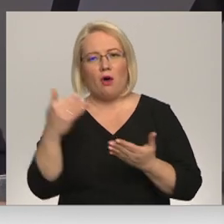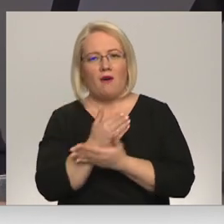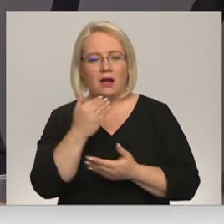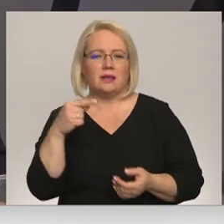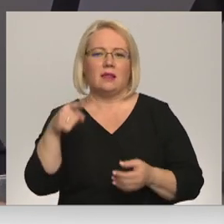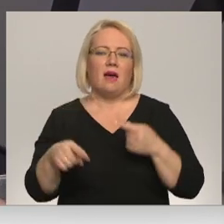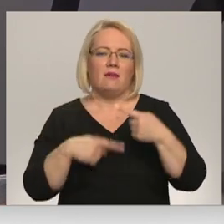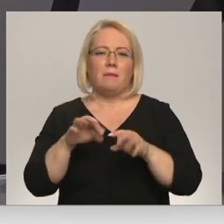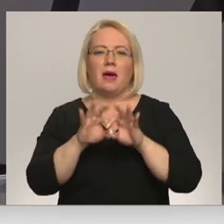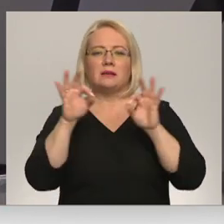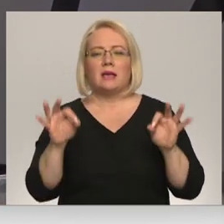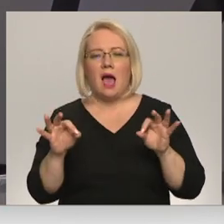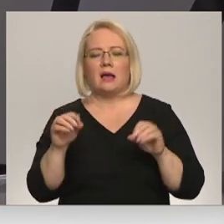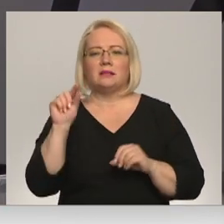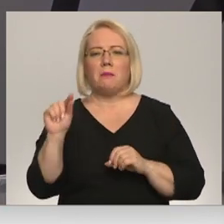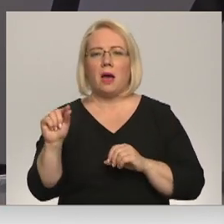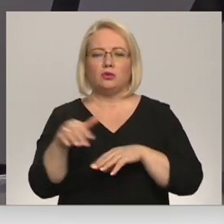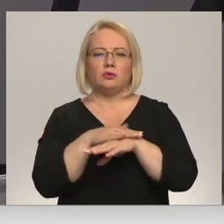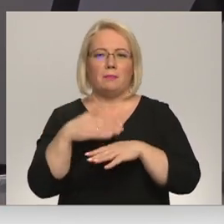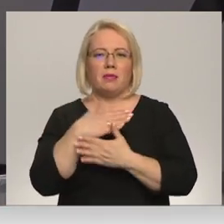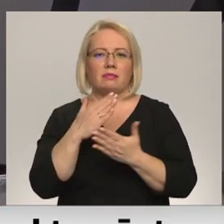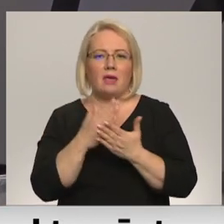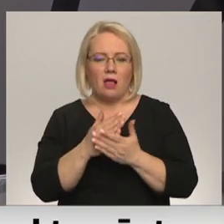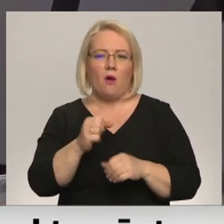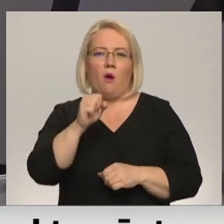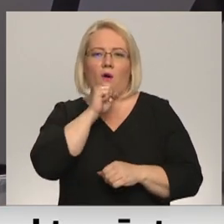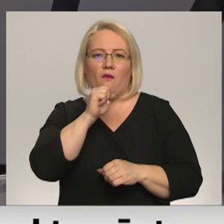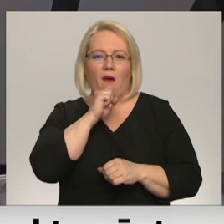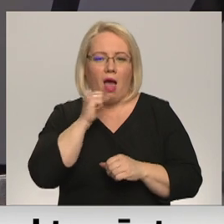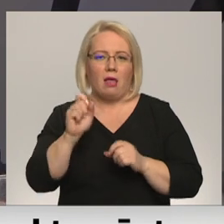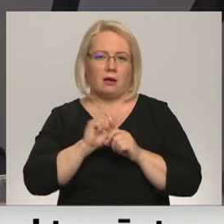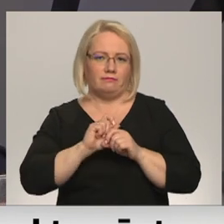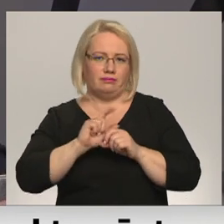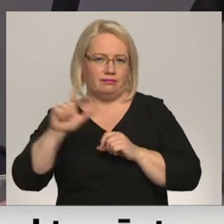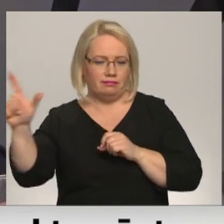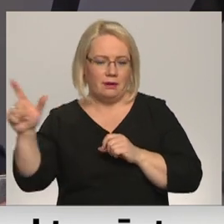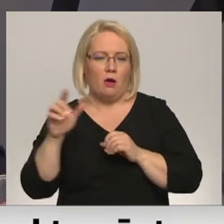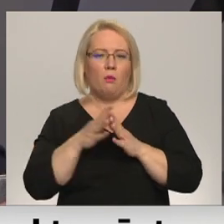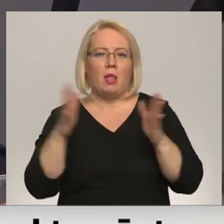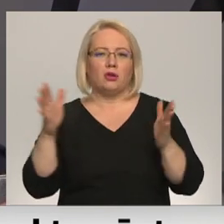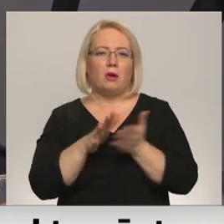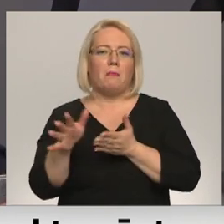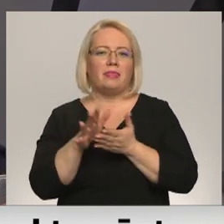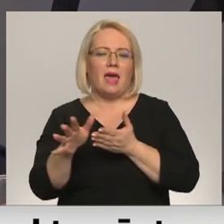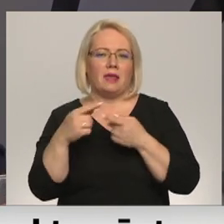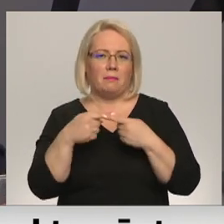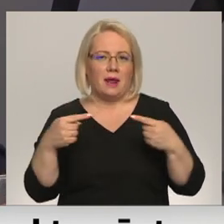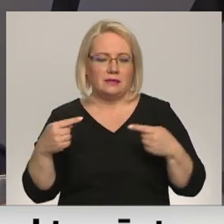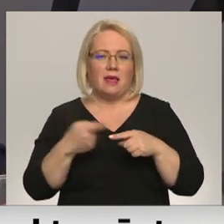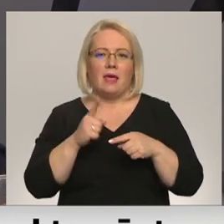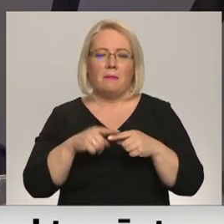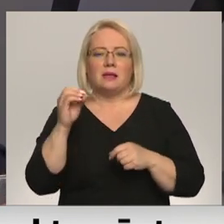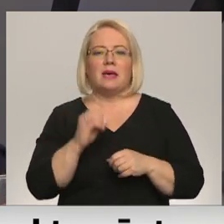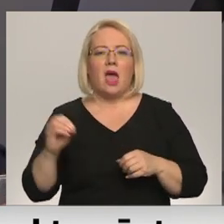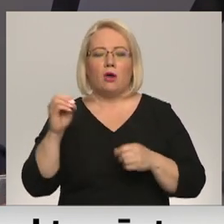Vienmēr sākas ar mazu sabiedrības daļu un tikai tad kaut kas var kļūt par plaša patēriņa prēci. Tāpēc Eiropas Savienībai jāstimulē